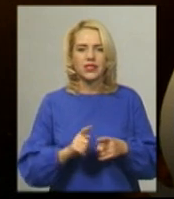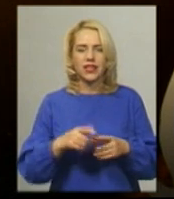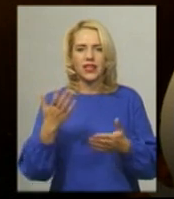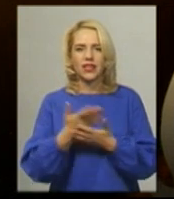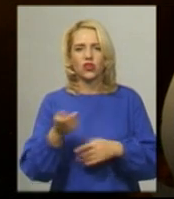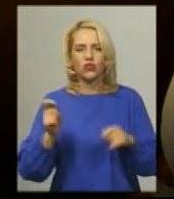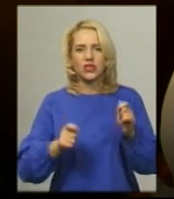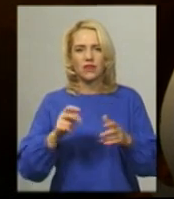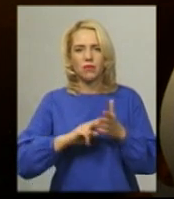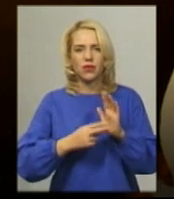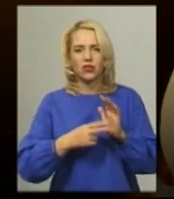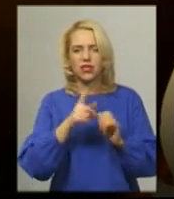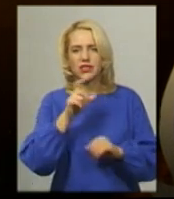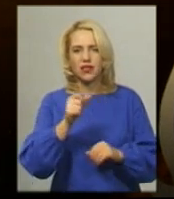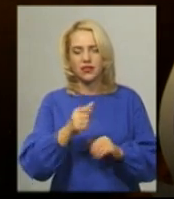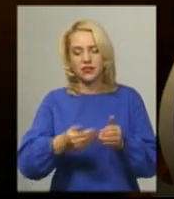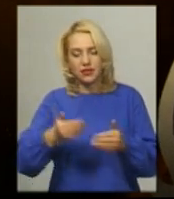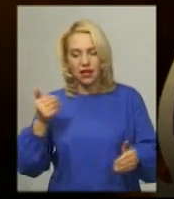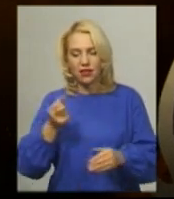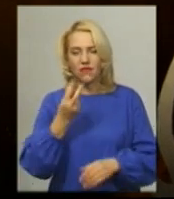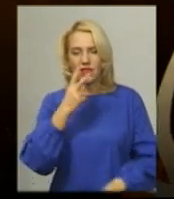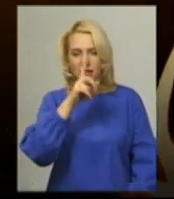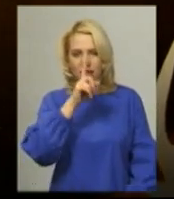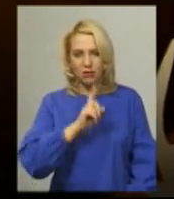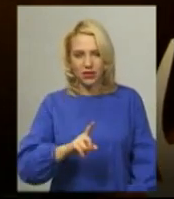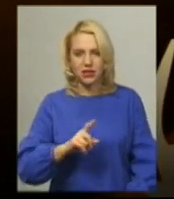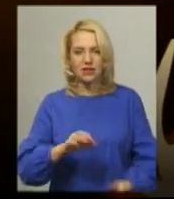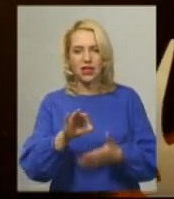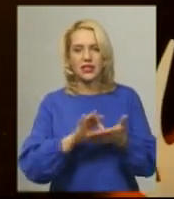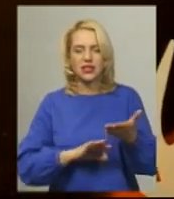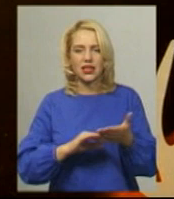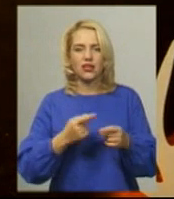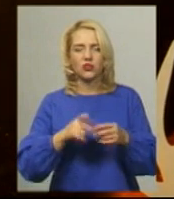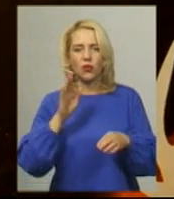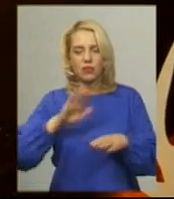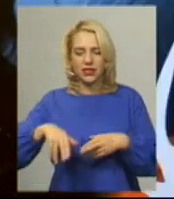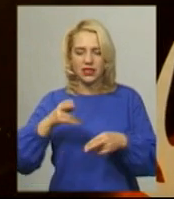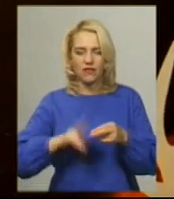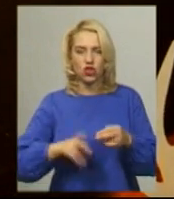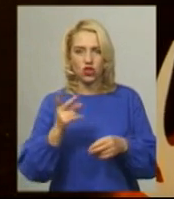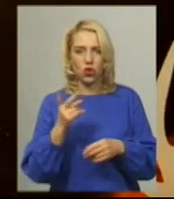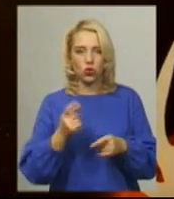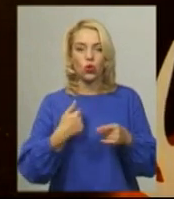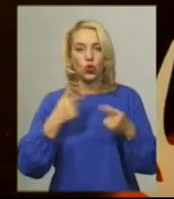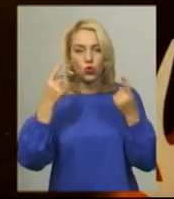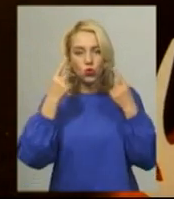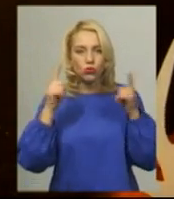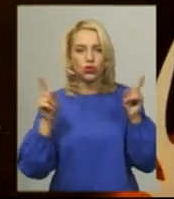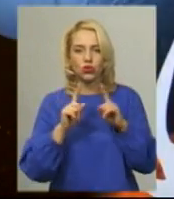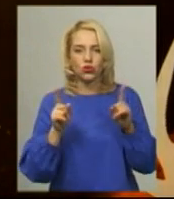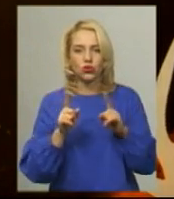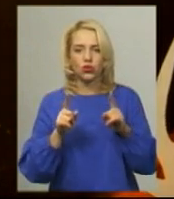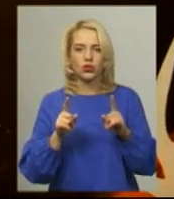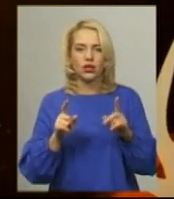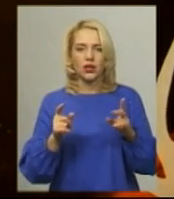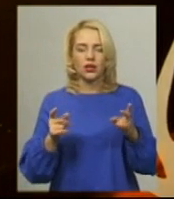планувався за 12 місяців, одразу ж після понеділок, після завершення другого. Я думаю, четвертий,